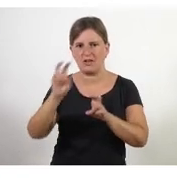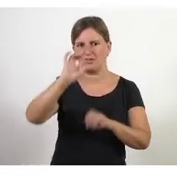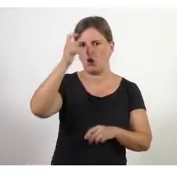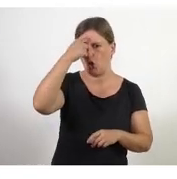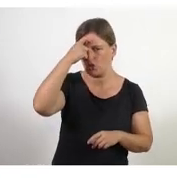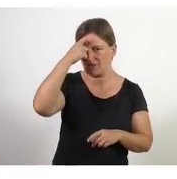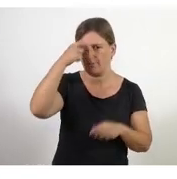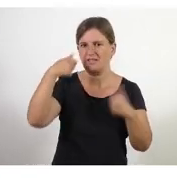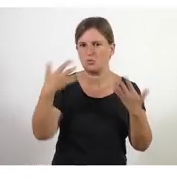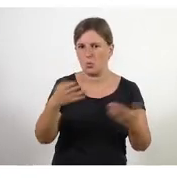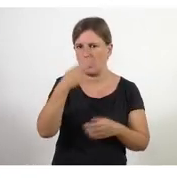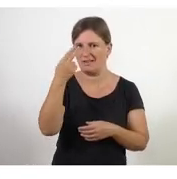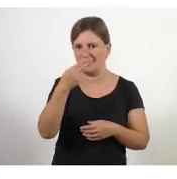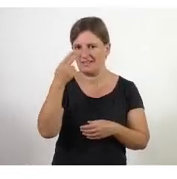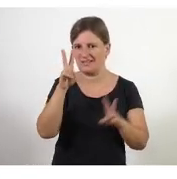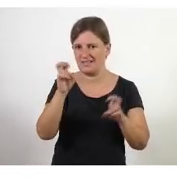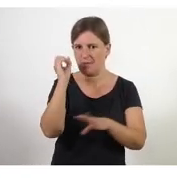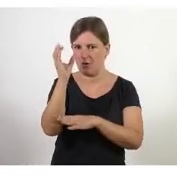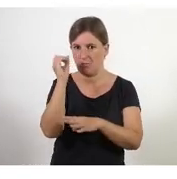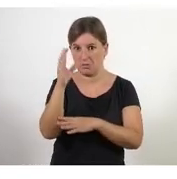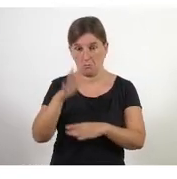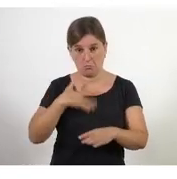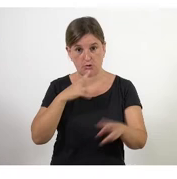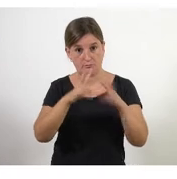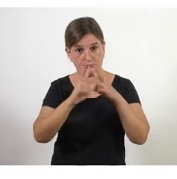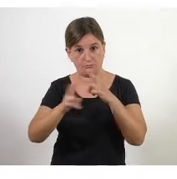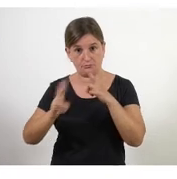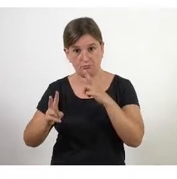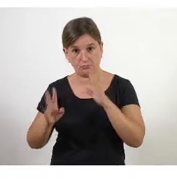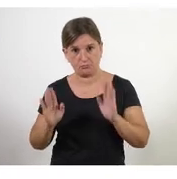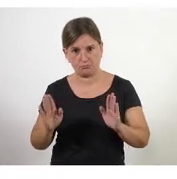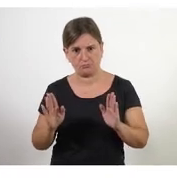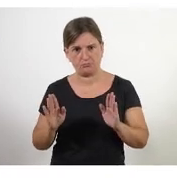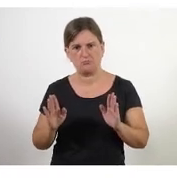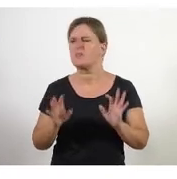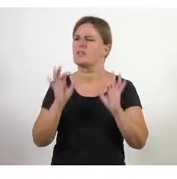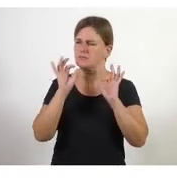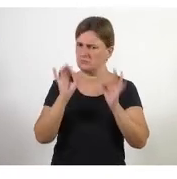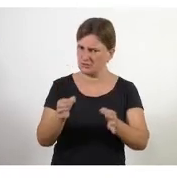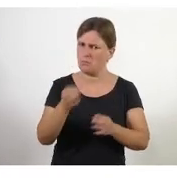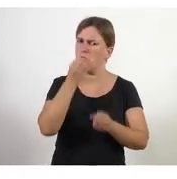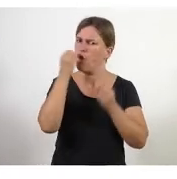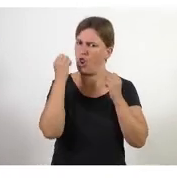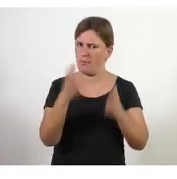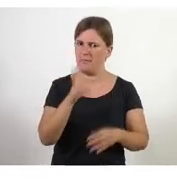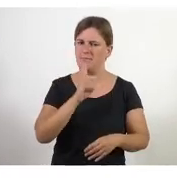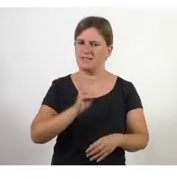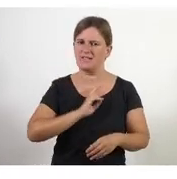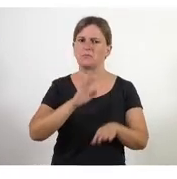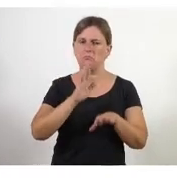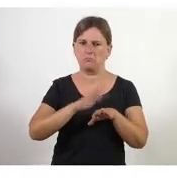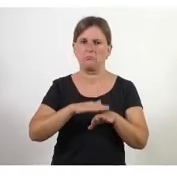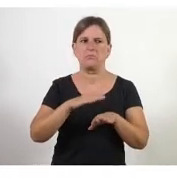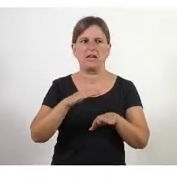conceptes us semblen més interessants de la xerrada et sembla bé que les comentem? no només m'hi sembla molt bé sinó que a més m'ajudaria